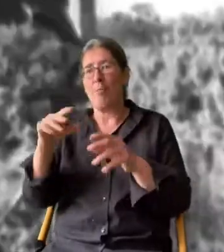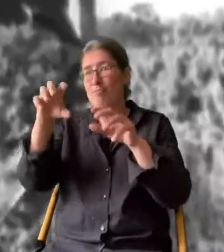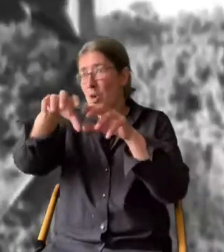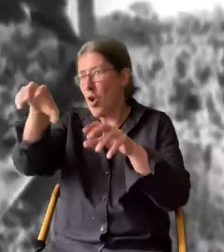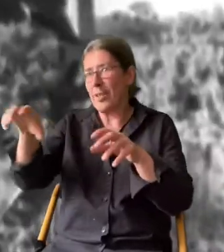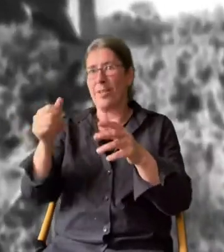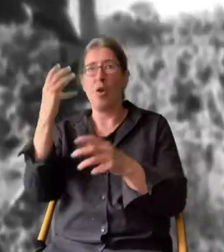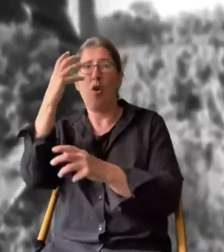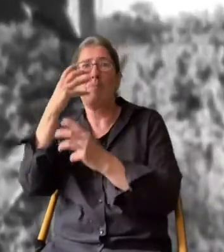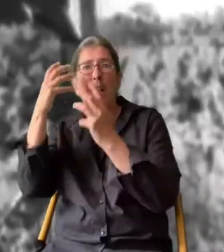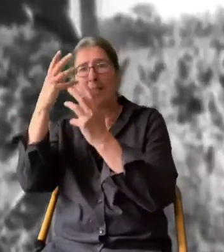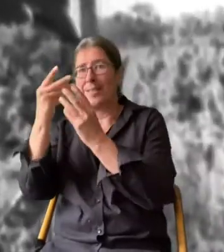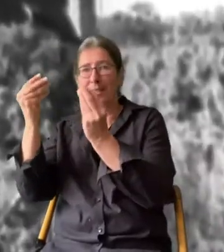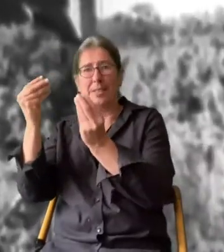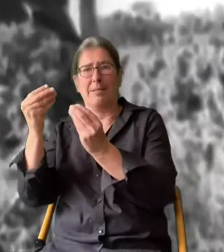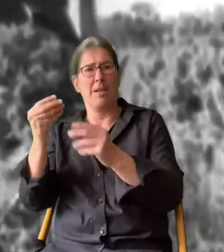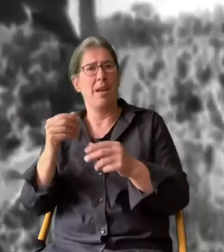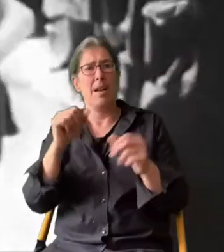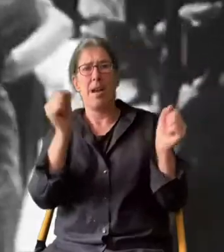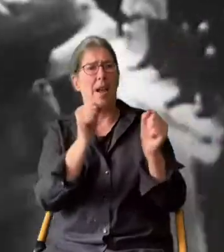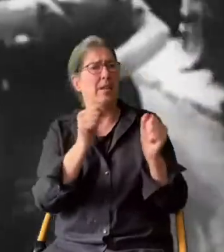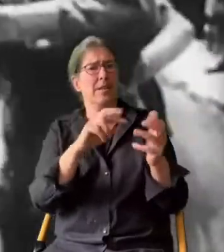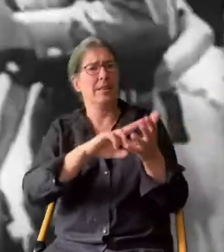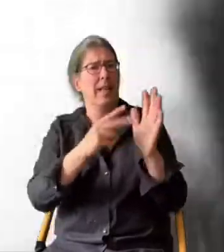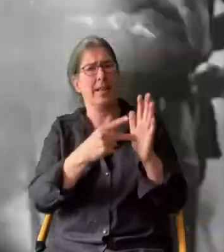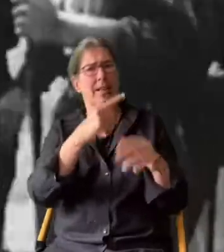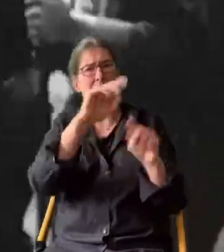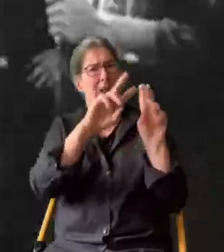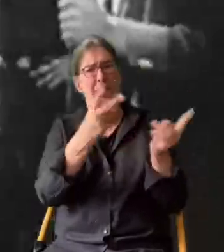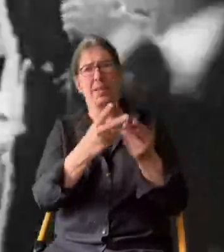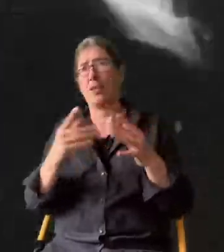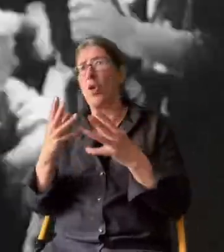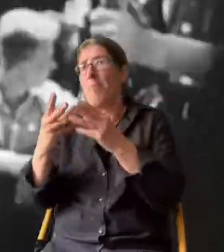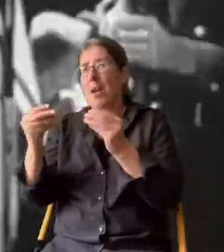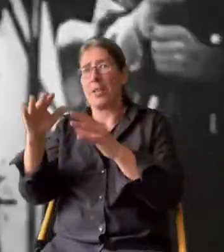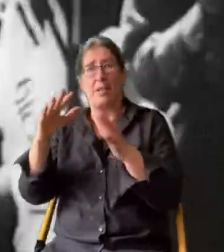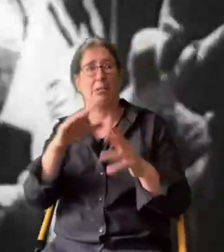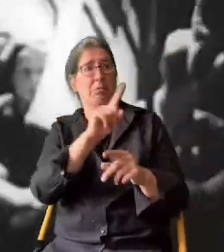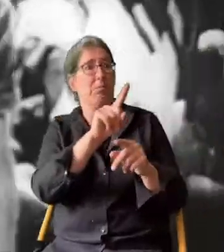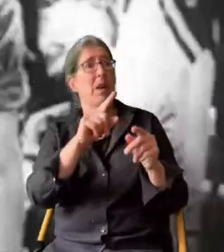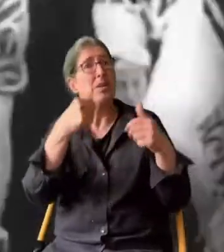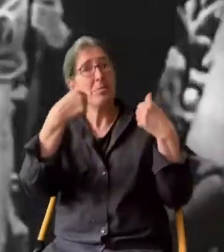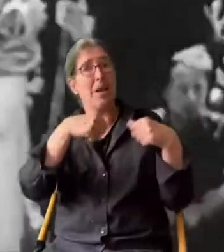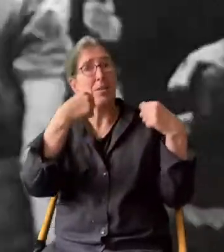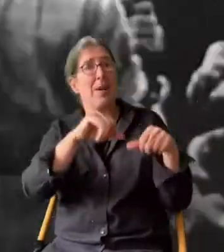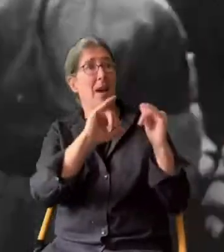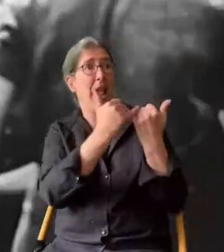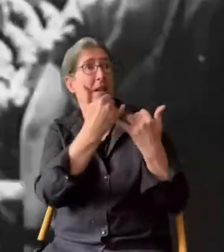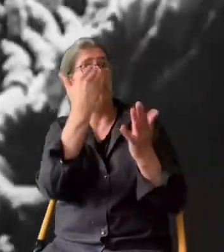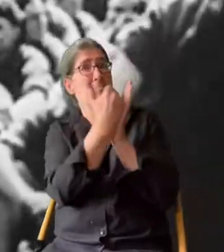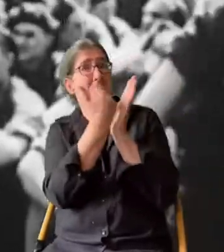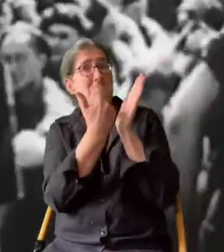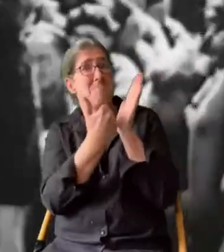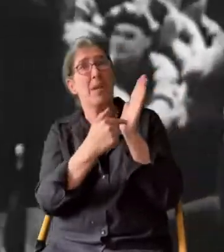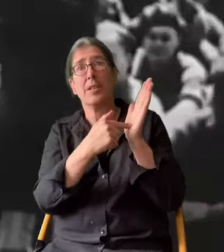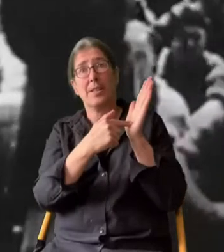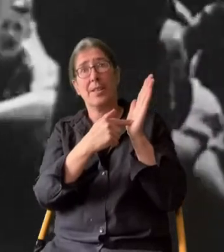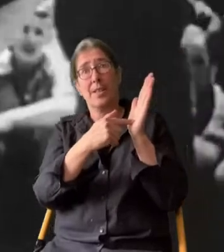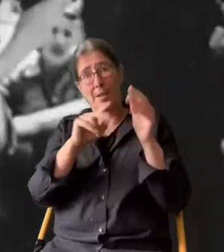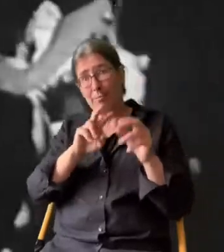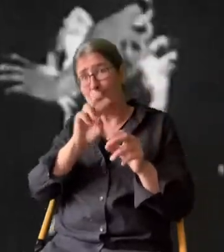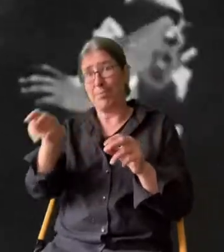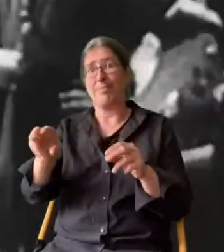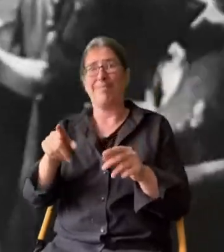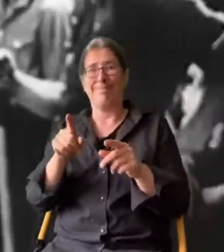Natur. Schwärmerische Romantik als Gegenbild zur Kälte der technisierten Welt. Zu den Zwängen und Konventionen der Eltern.